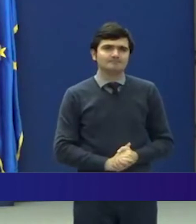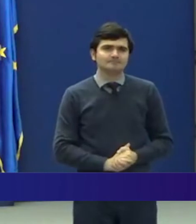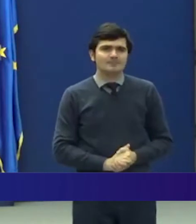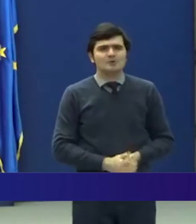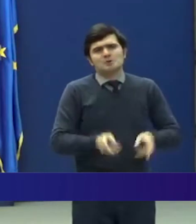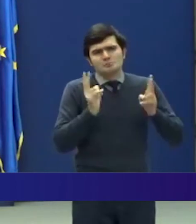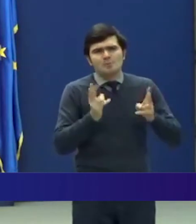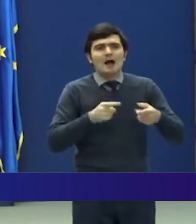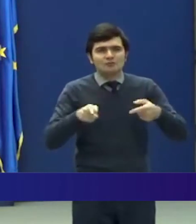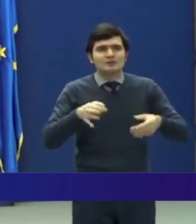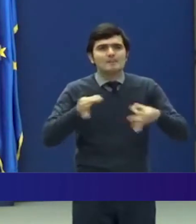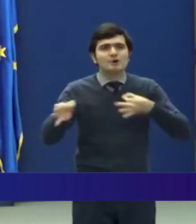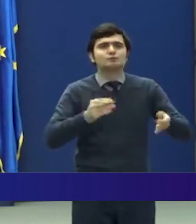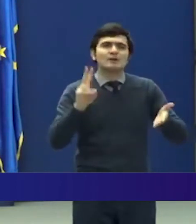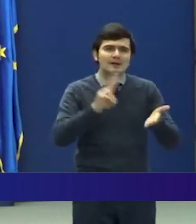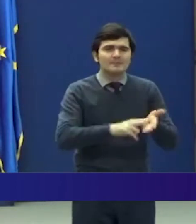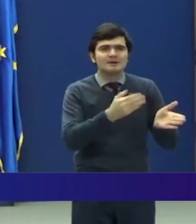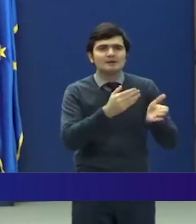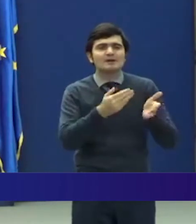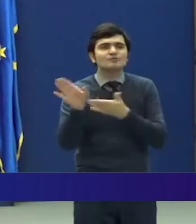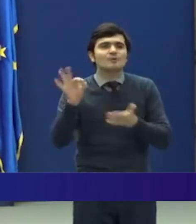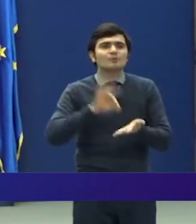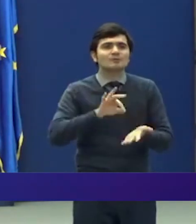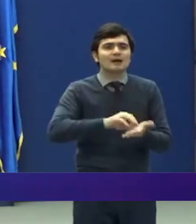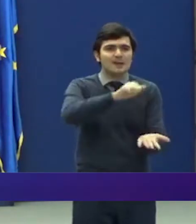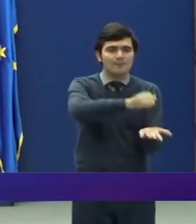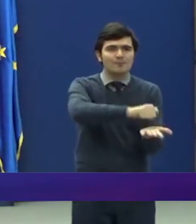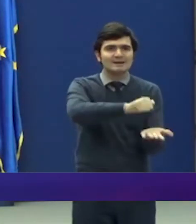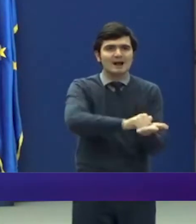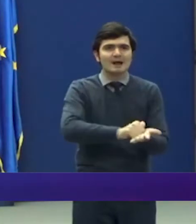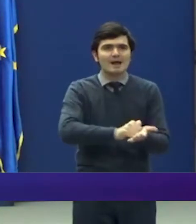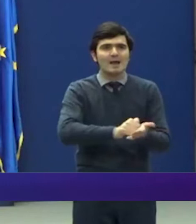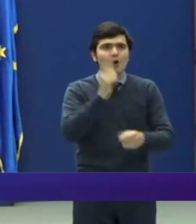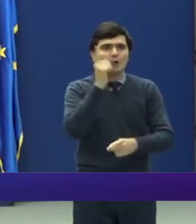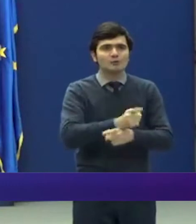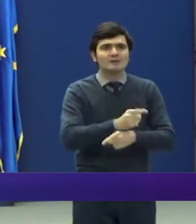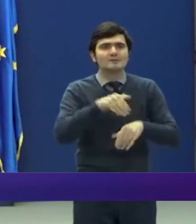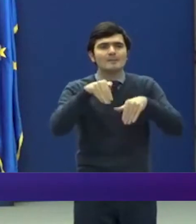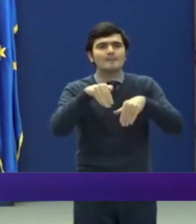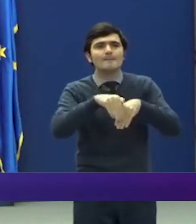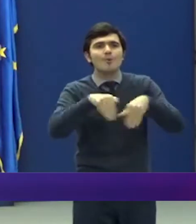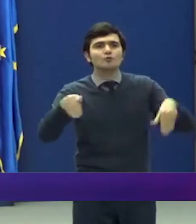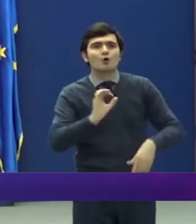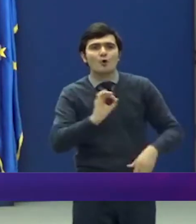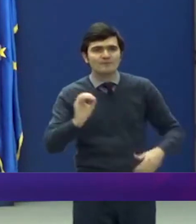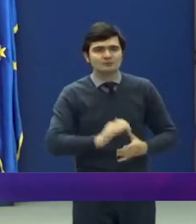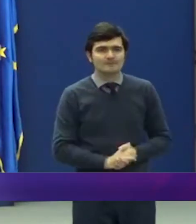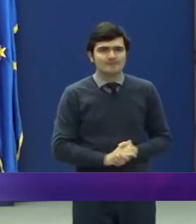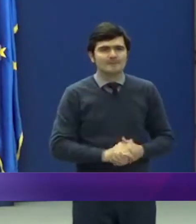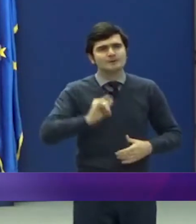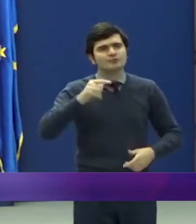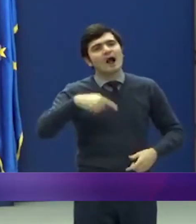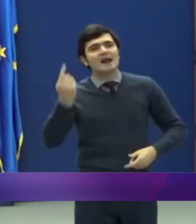Evident, măsura se aplică începând cu data publicării prezentei ordonanțe militare în monitorul oficial. O altă